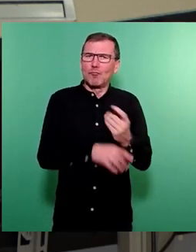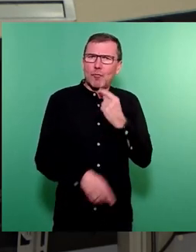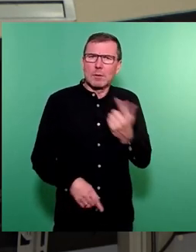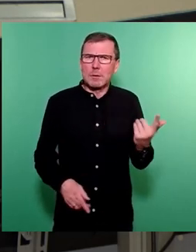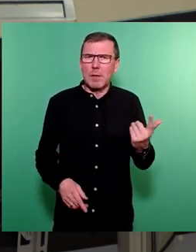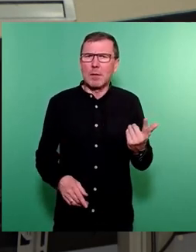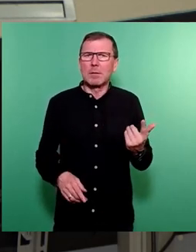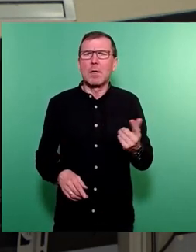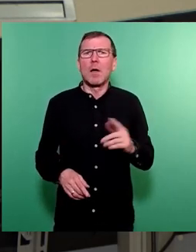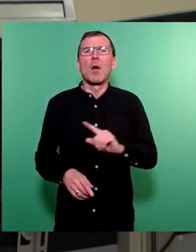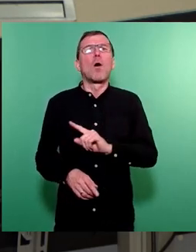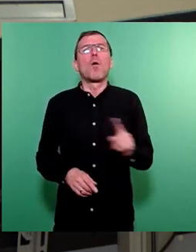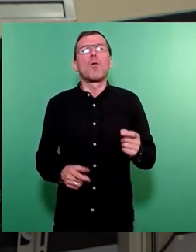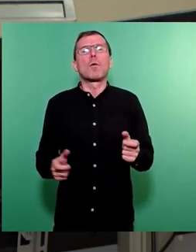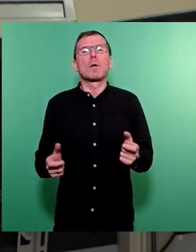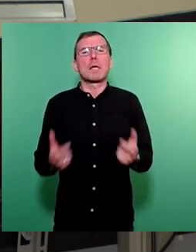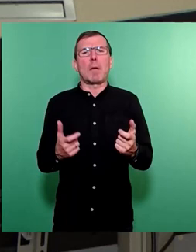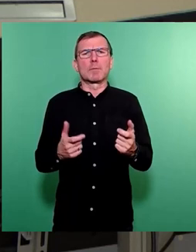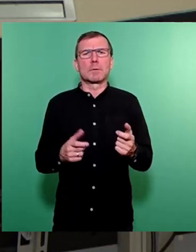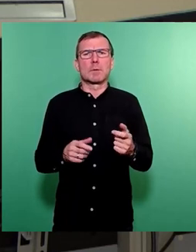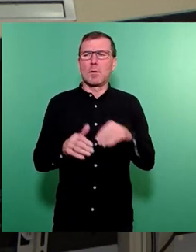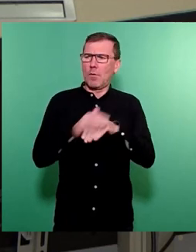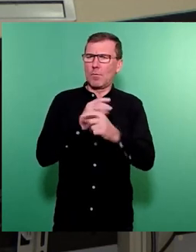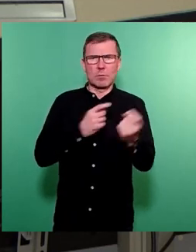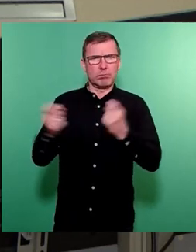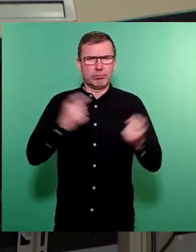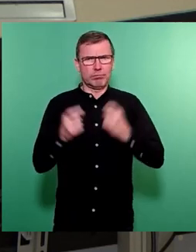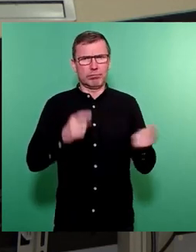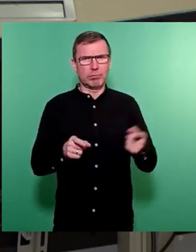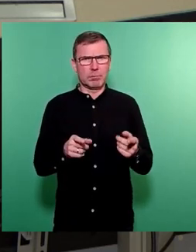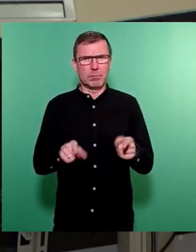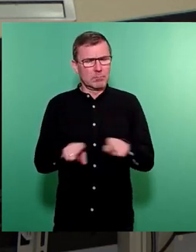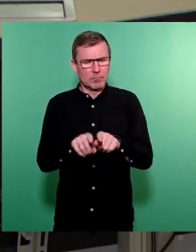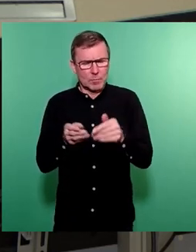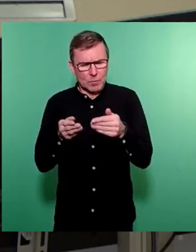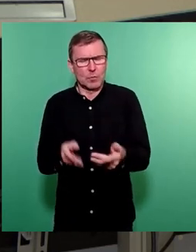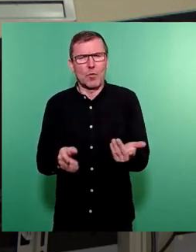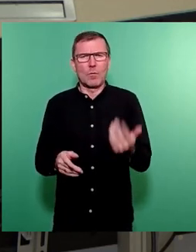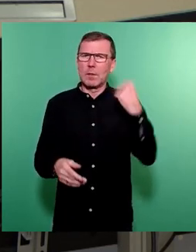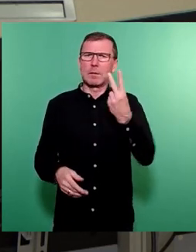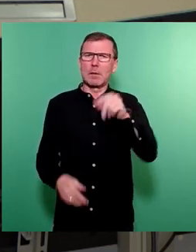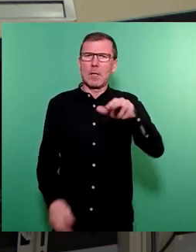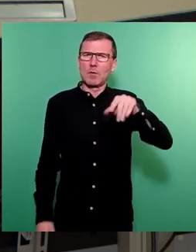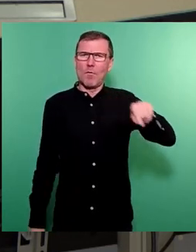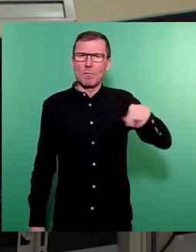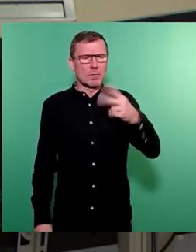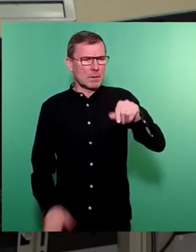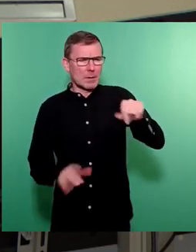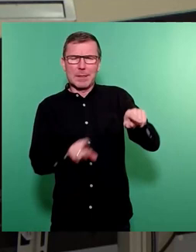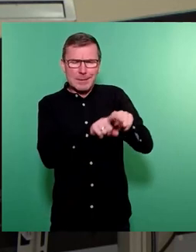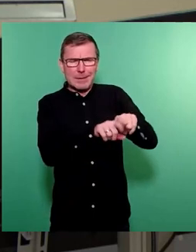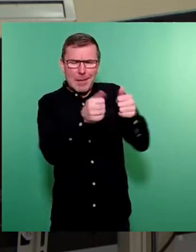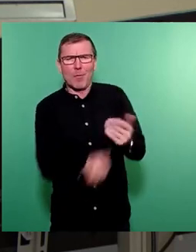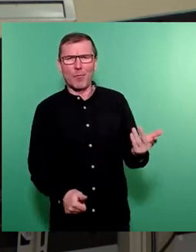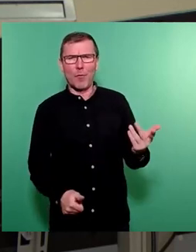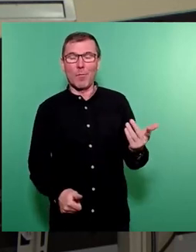unbremsten Zustrom von Asylbewerbern in Dresden. Fast so oder schon so wie 2015, 2016. Uns ist damals